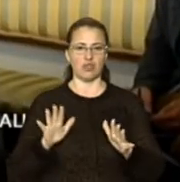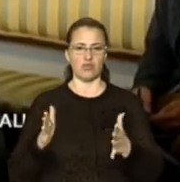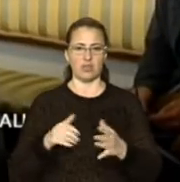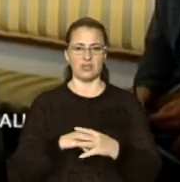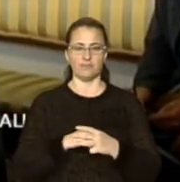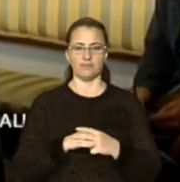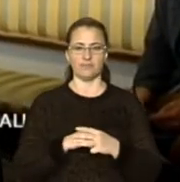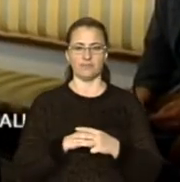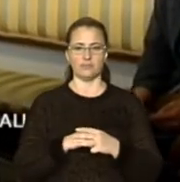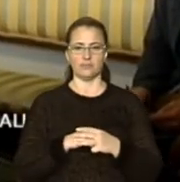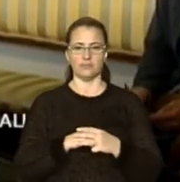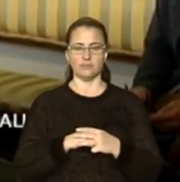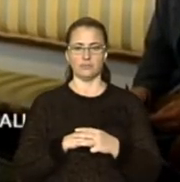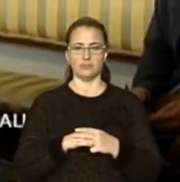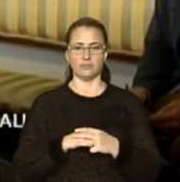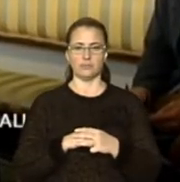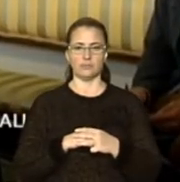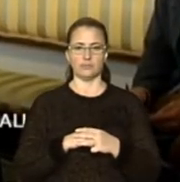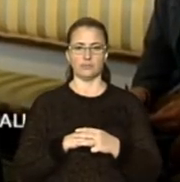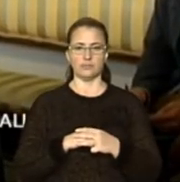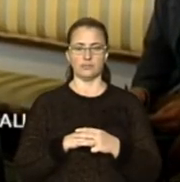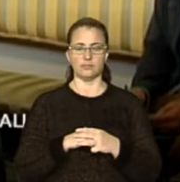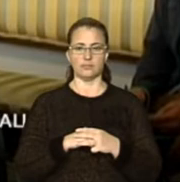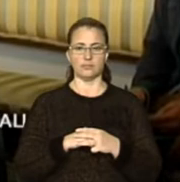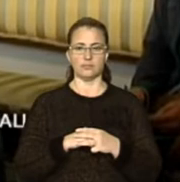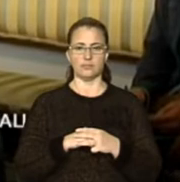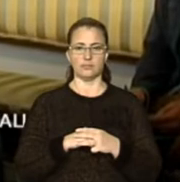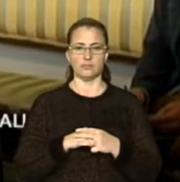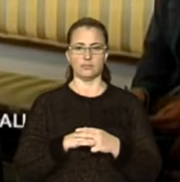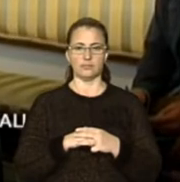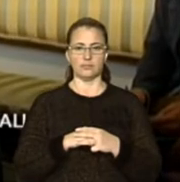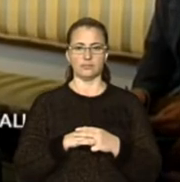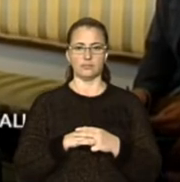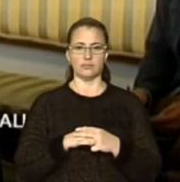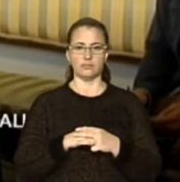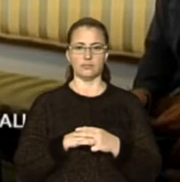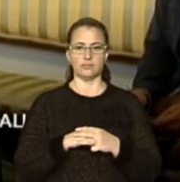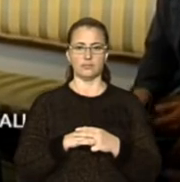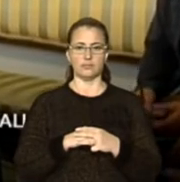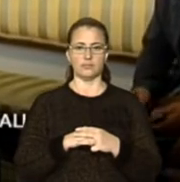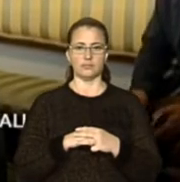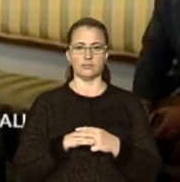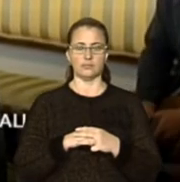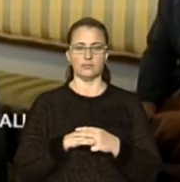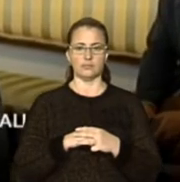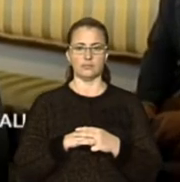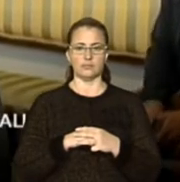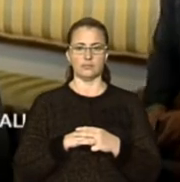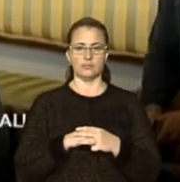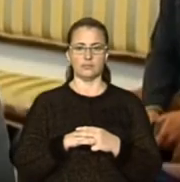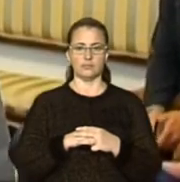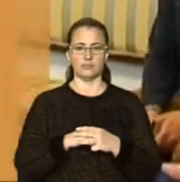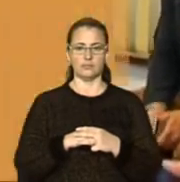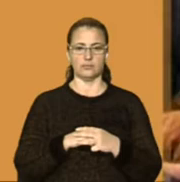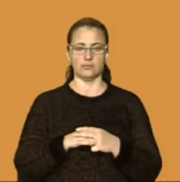господарів, власників тварини, яка поступила до нашого міста, для того, щоб виявити, є джерело надходження